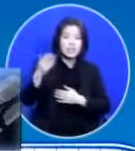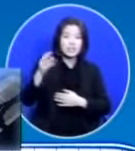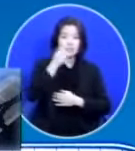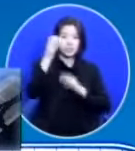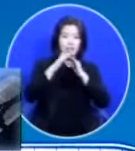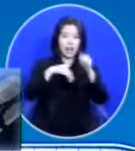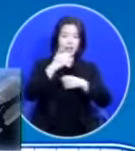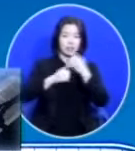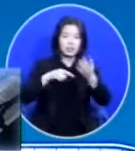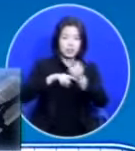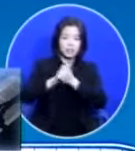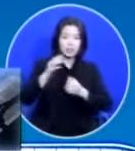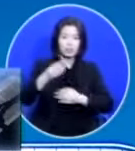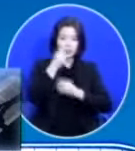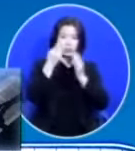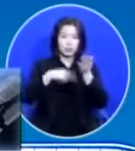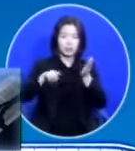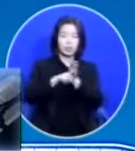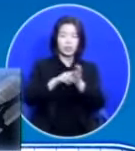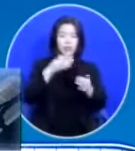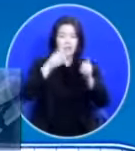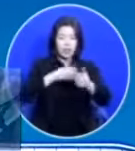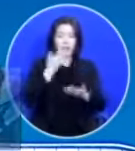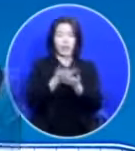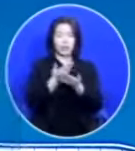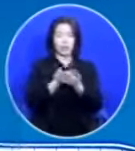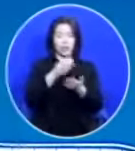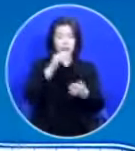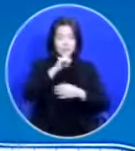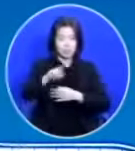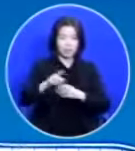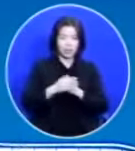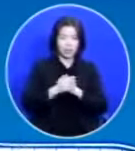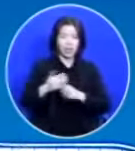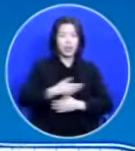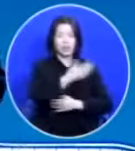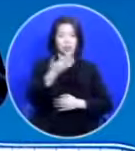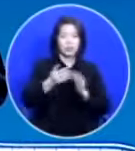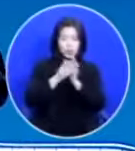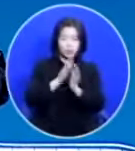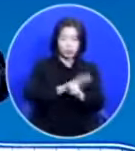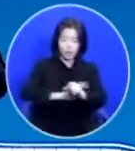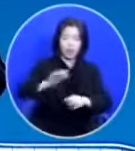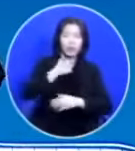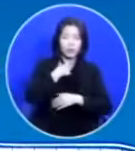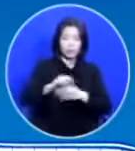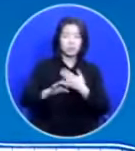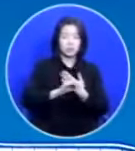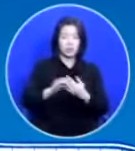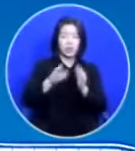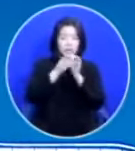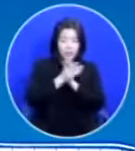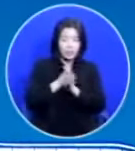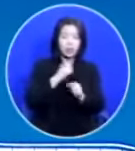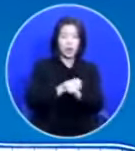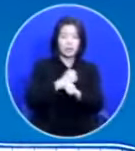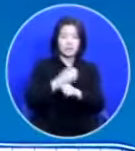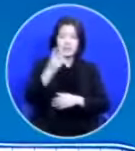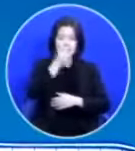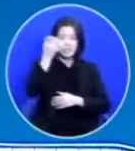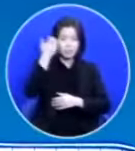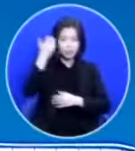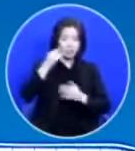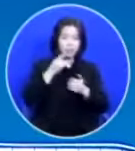위하여 간구하시느니라 여러분들이 기도를 잘하고 싶으시면 기도하시는 성령님께